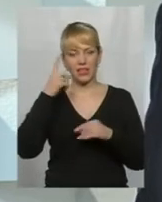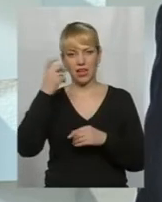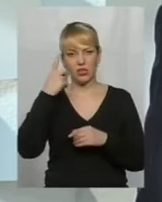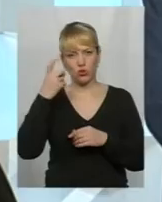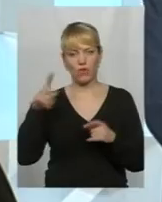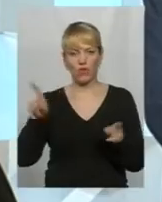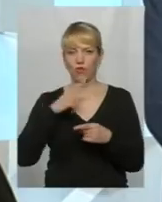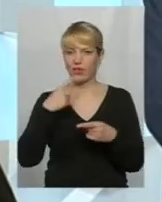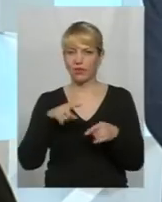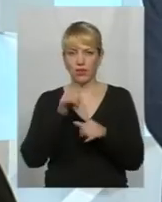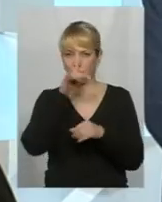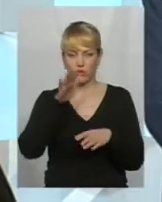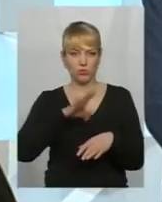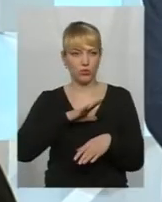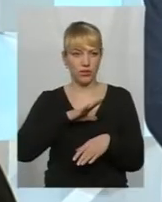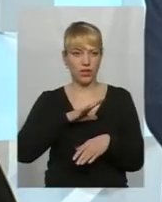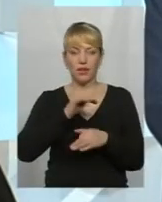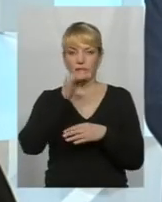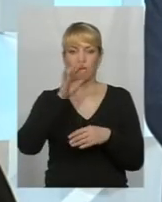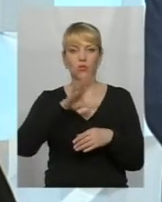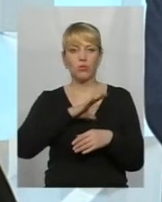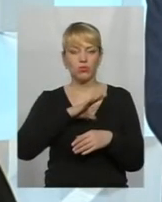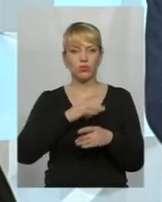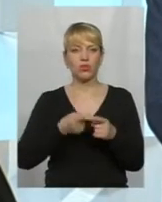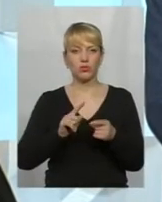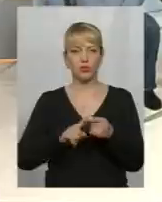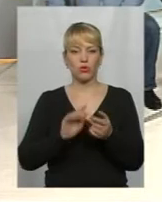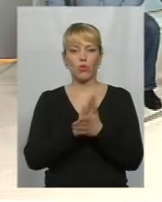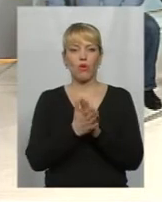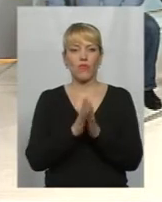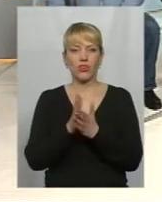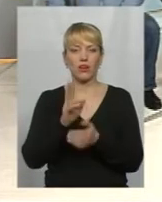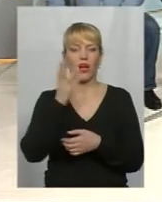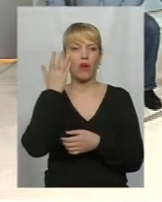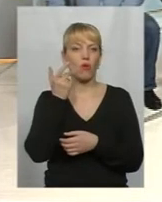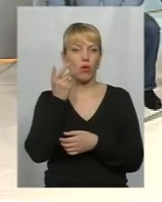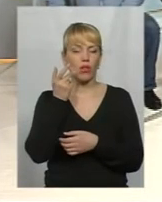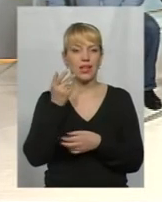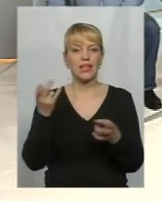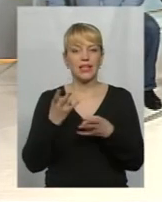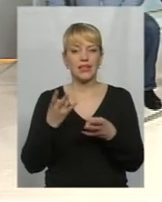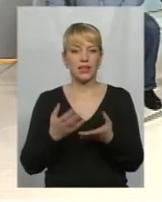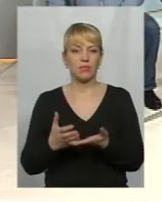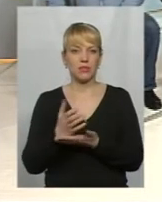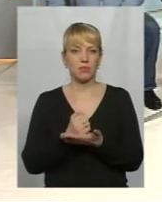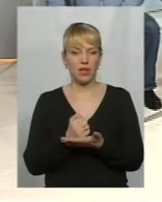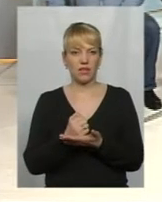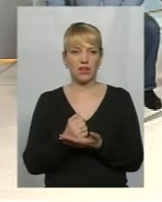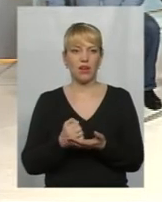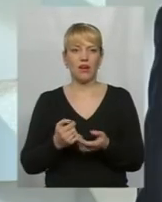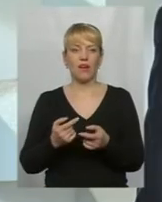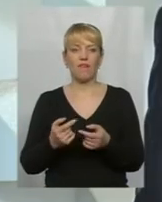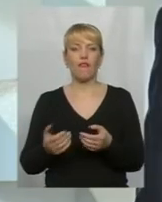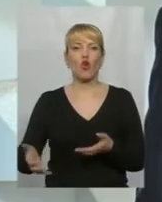ми говорили, що так не може бути. Не може бути цього договорняка, коли треба збирати врожай, обстріли